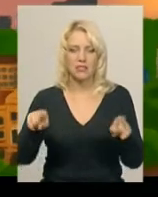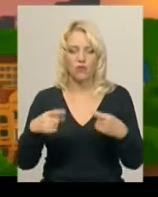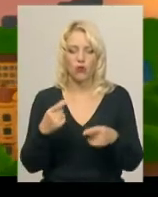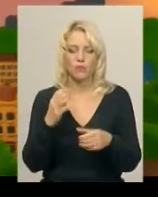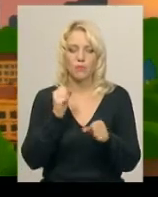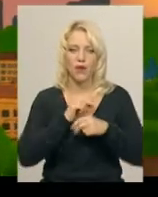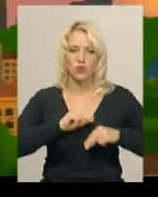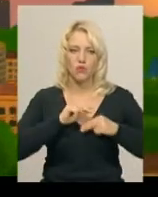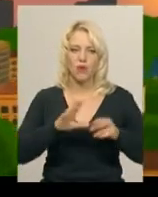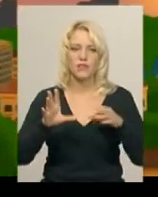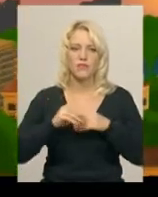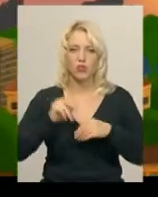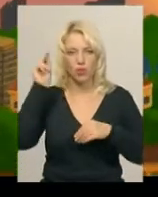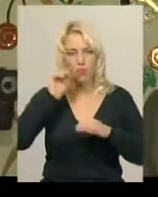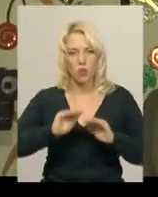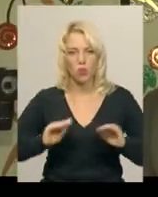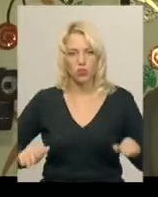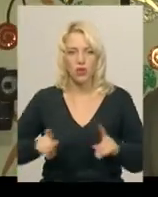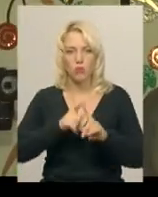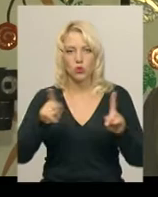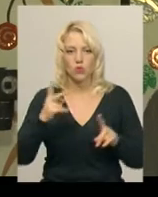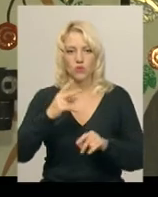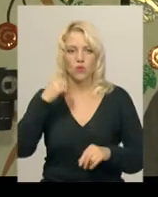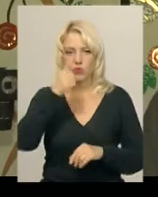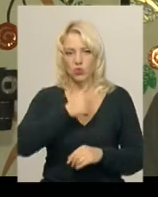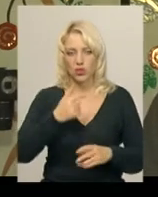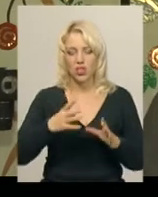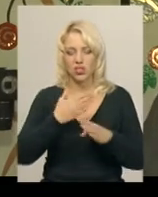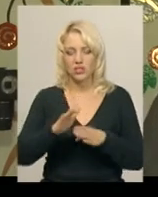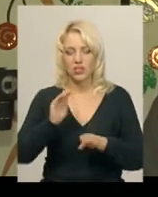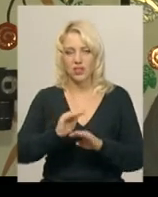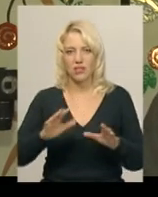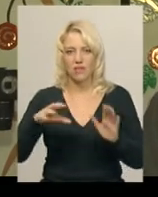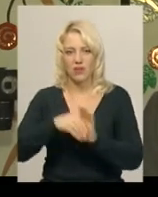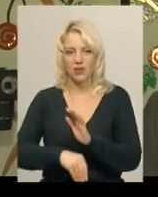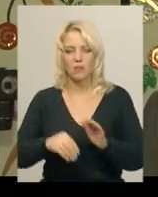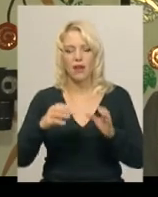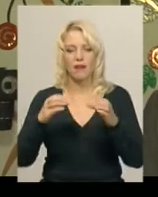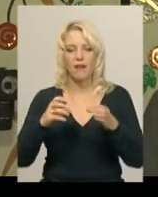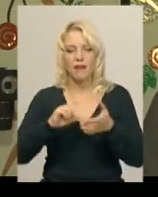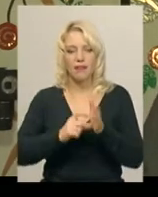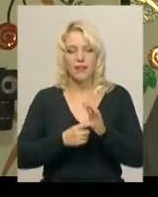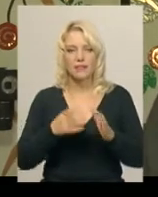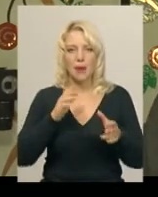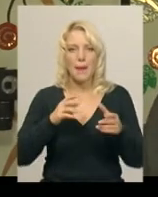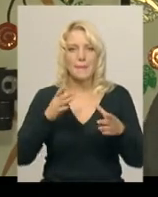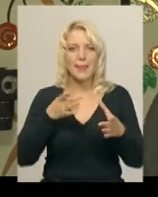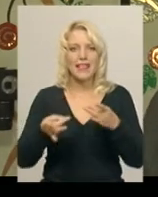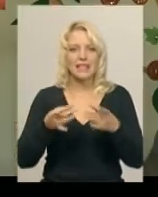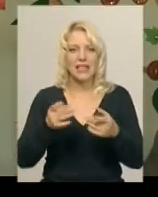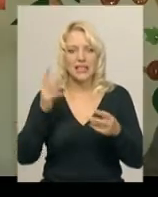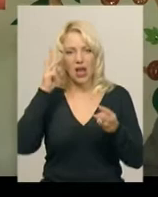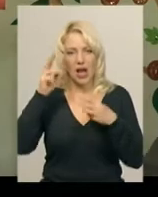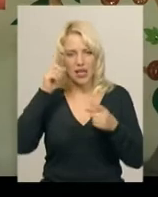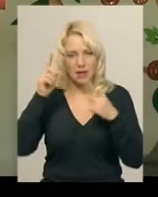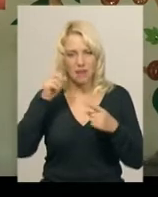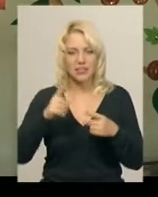разом зі своїми учнями впродовж двох років. Частина дітей в рамках класу пластилінової анімації створювала персонажів.